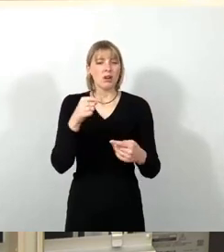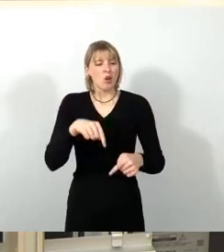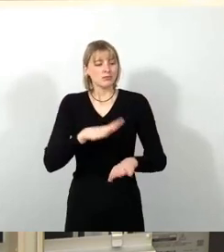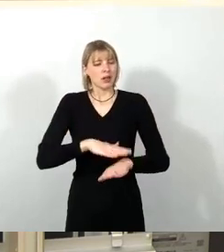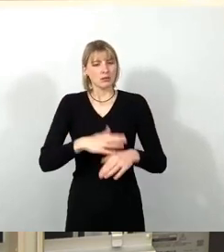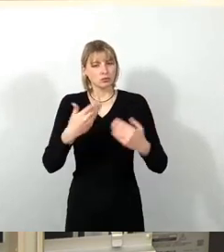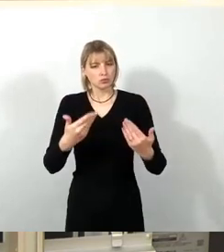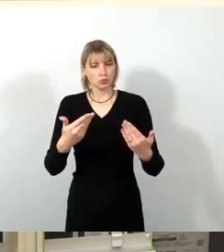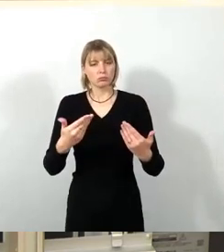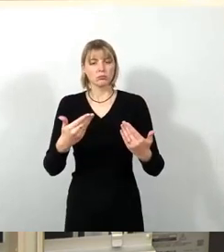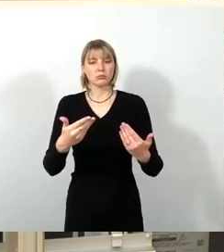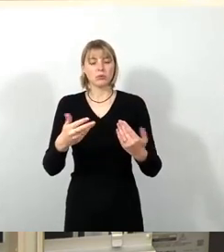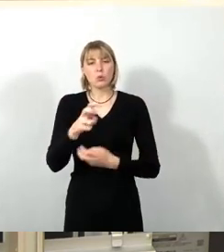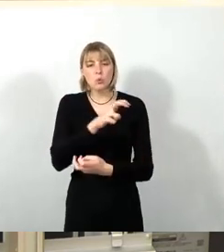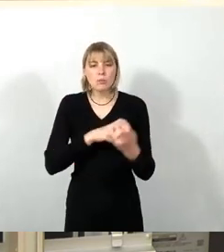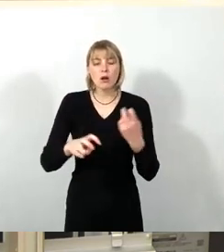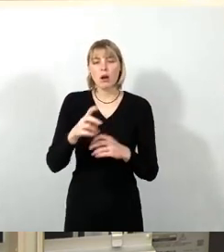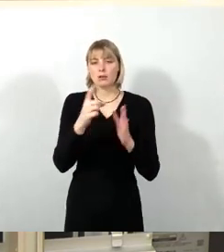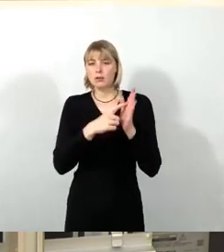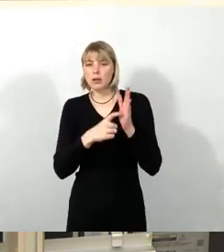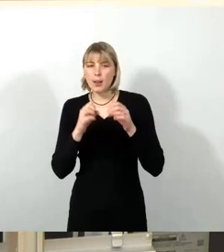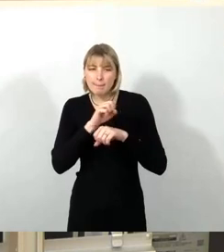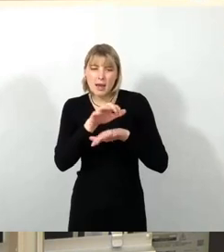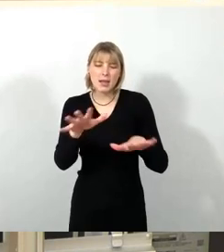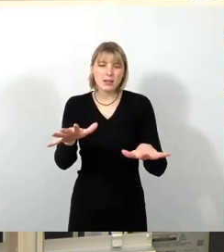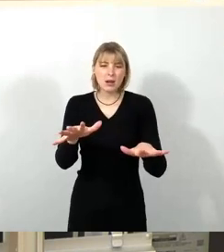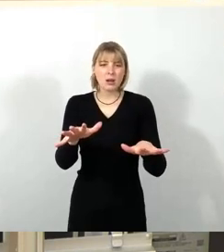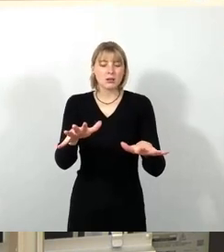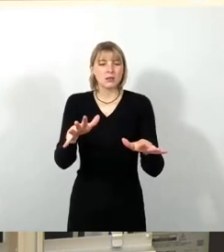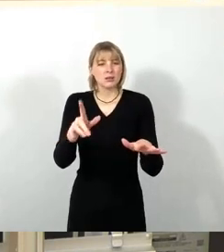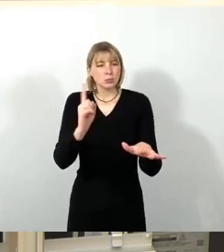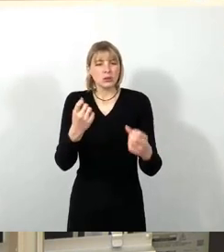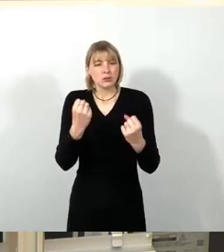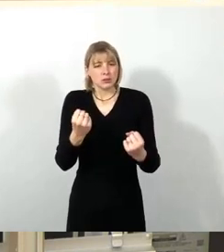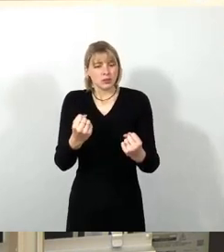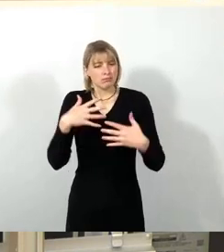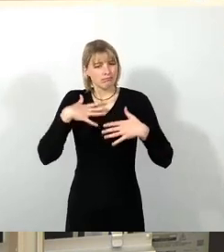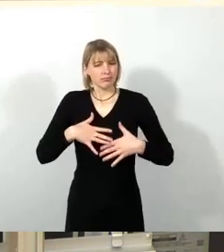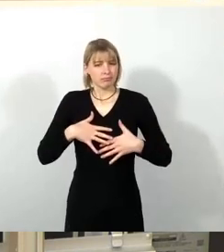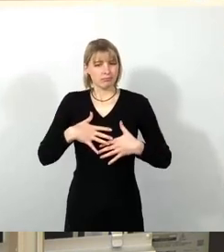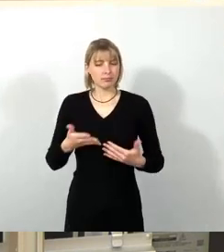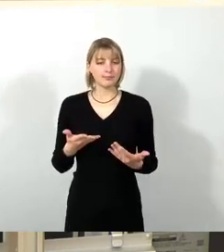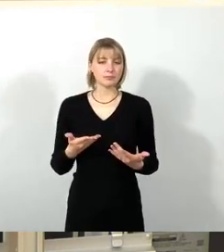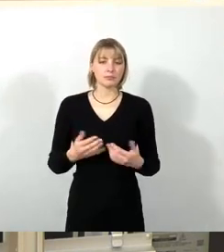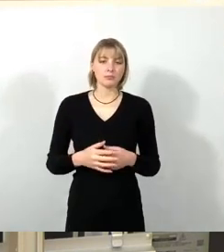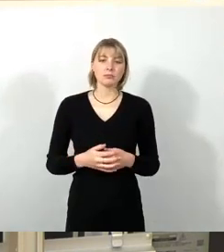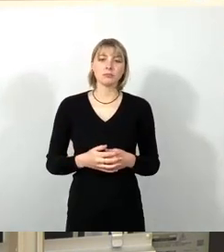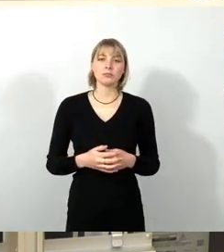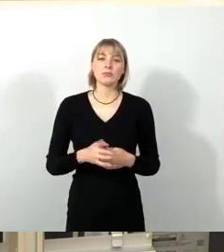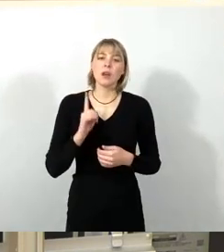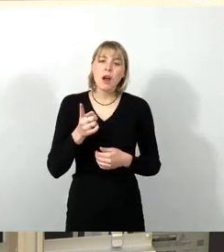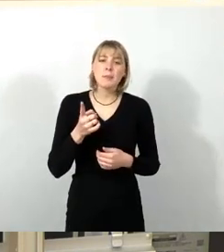den Umgang mit digitalen Medien sicher beherrscht. Allerdings leisten unsere